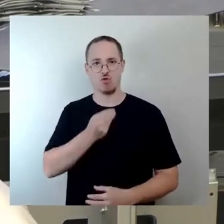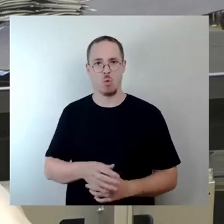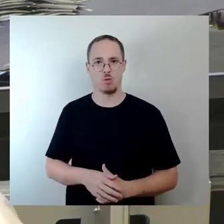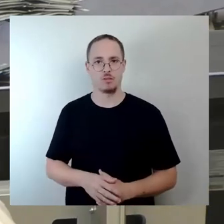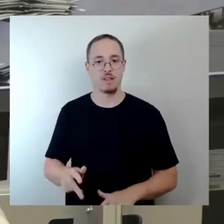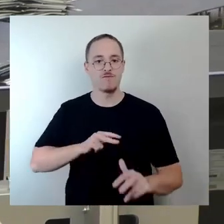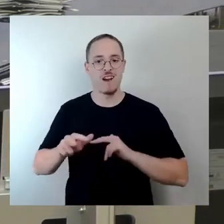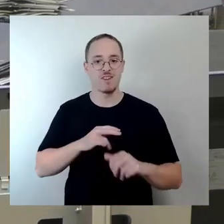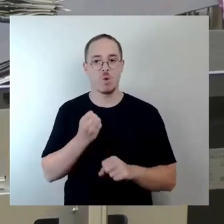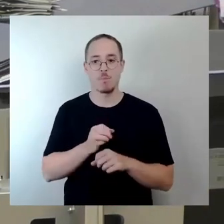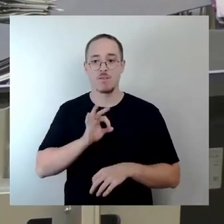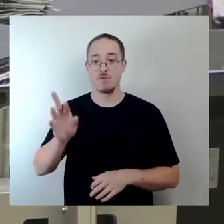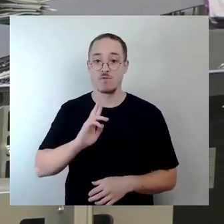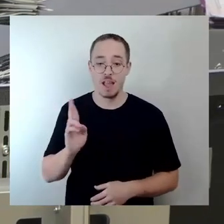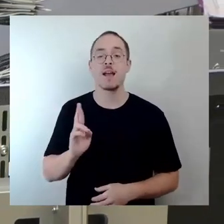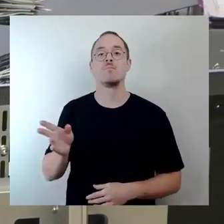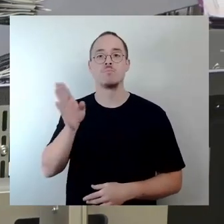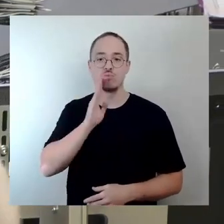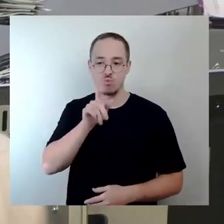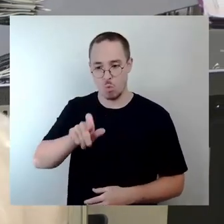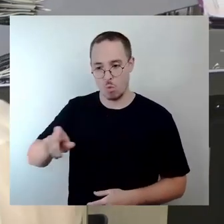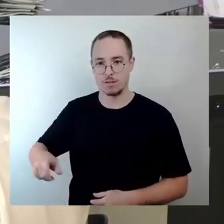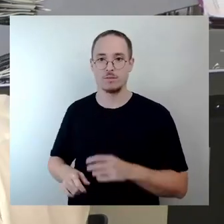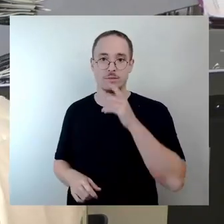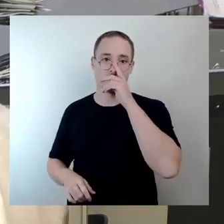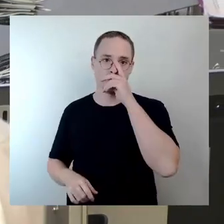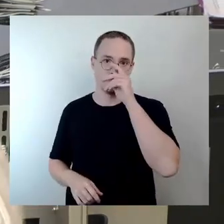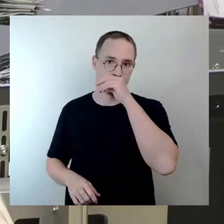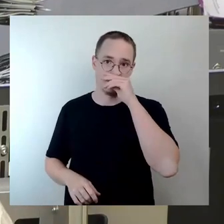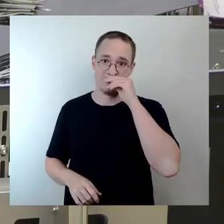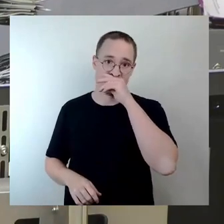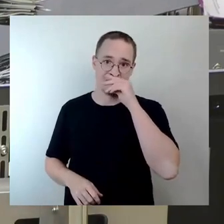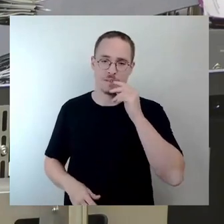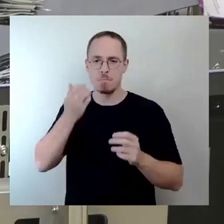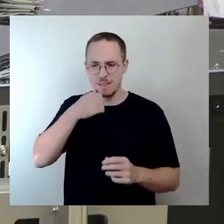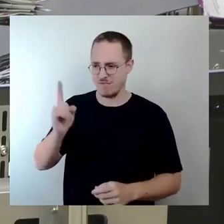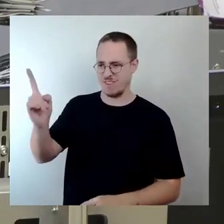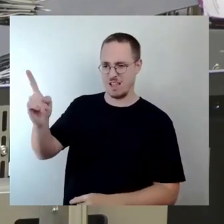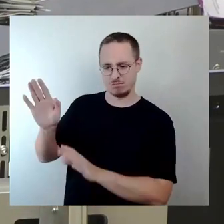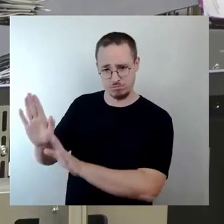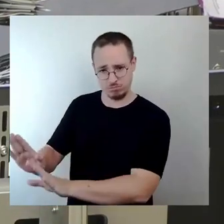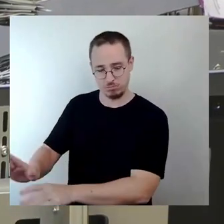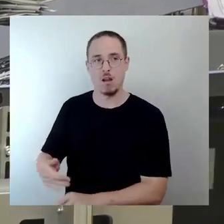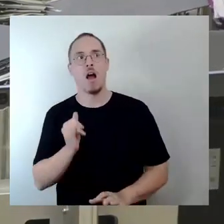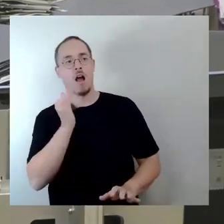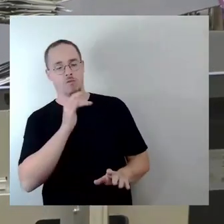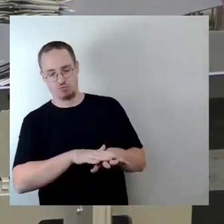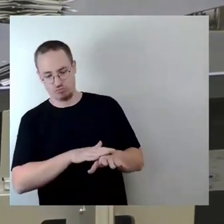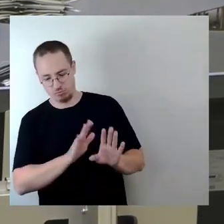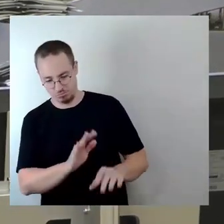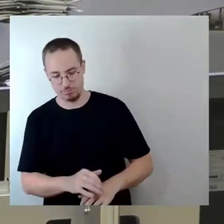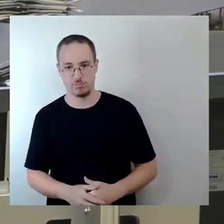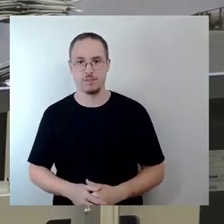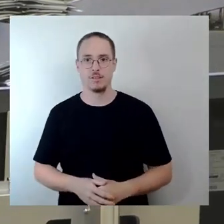Geld, ob sie einen Bescheid ausstellen oder nie ausstellen, was? Jens, mal den Finger runternehmen, bitte. Es ist, weil das eine